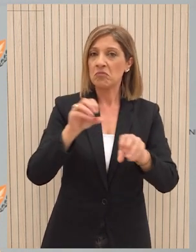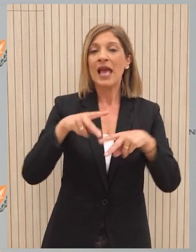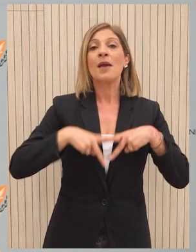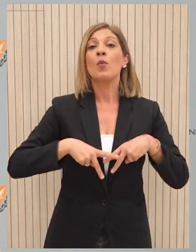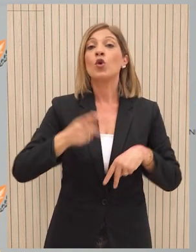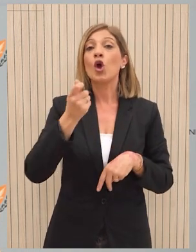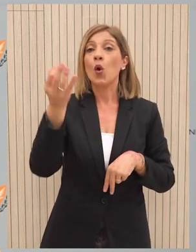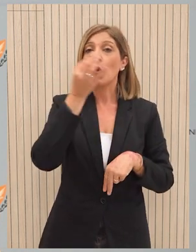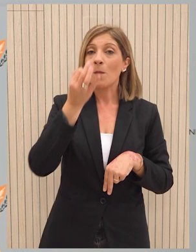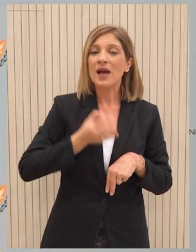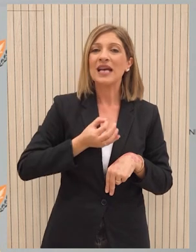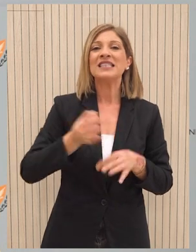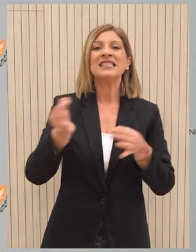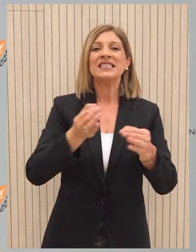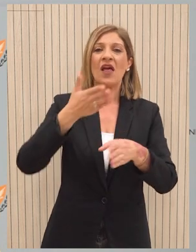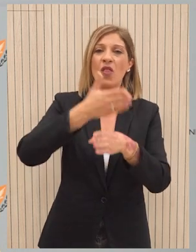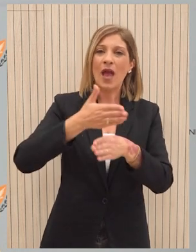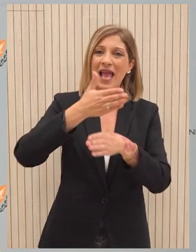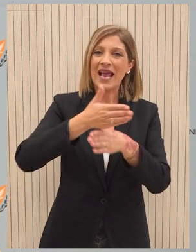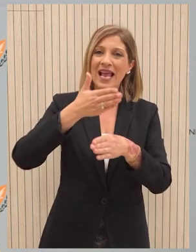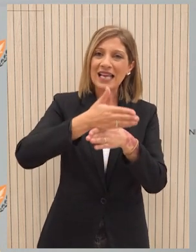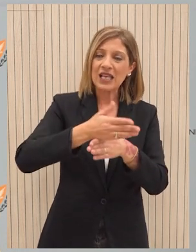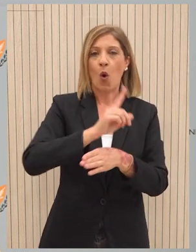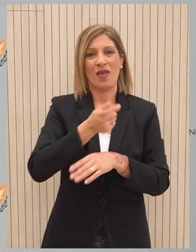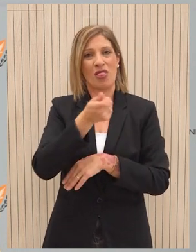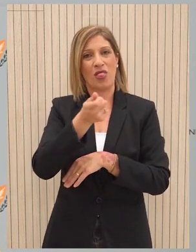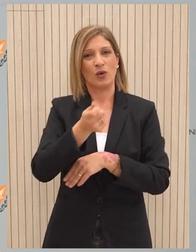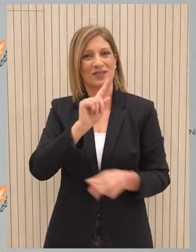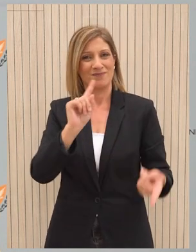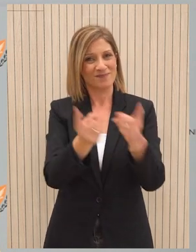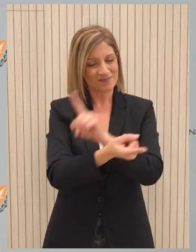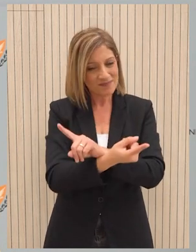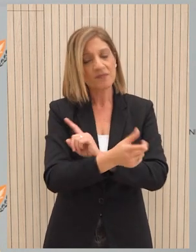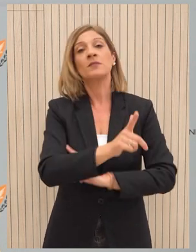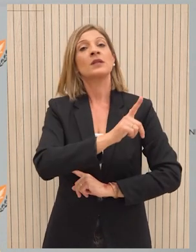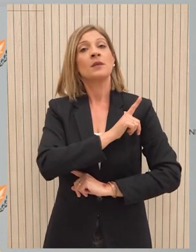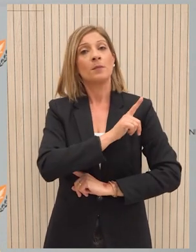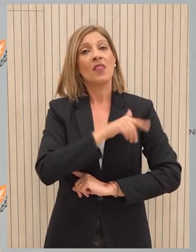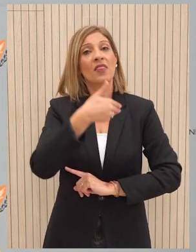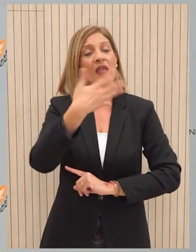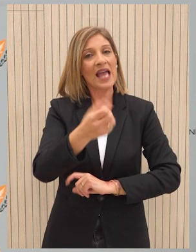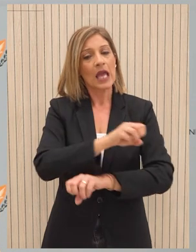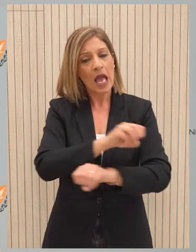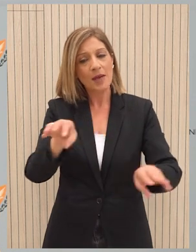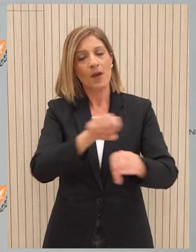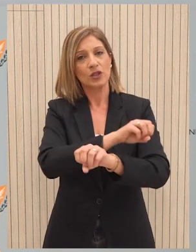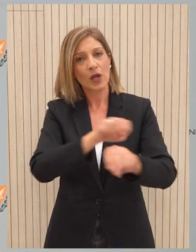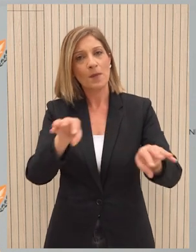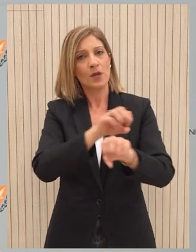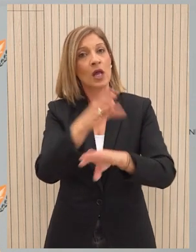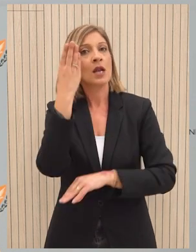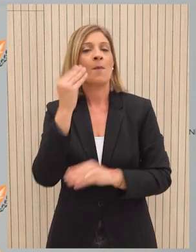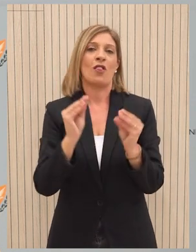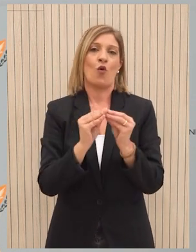Οικονομικών, το σχέδιο ενίκειο εναντιδόσης, το πολυαναμενόμενο σχέδιο ενίκειο εναντιδόσης για το οποίο θα πραγματοποιηθεί και σχετική ενημερωτική εξτρατεία για να μπορέσει το κοινό να